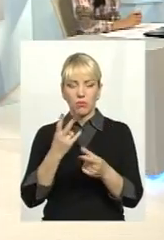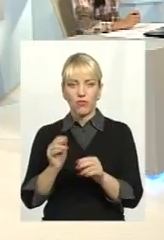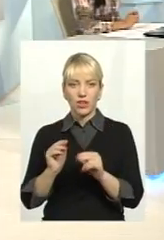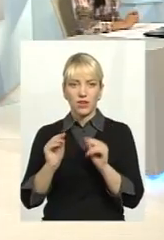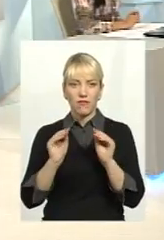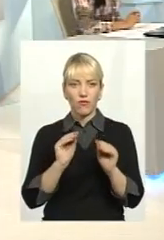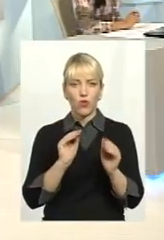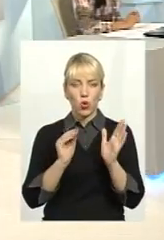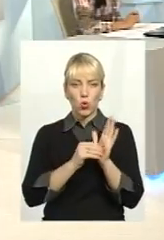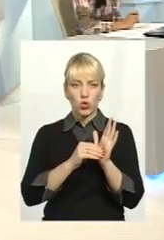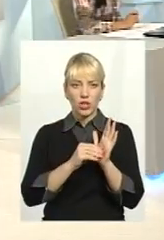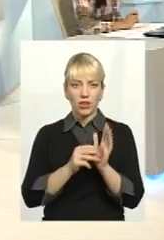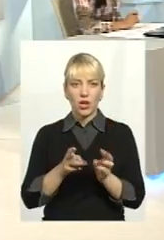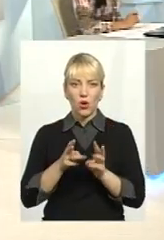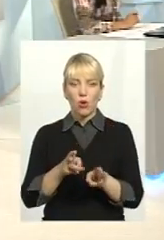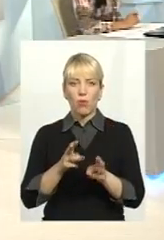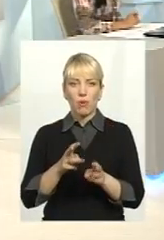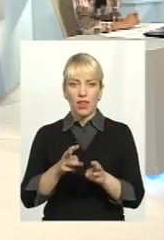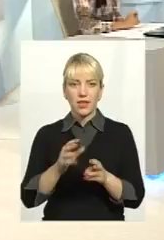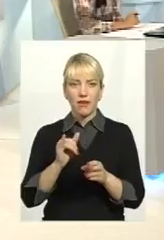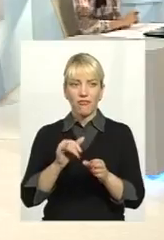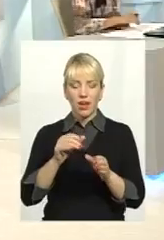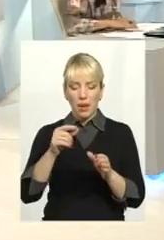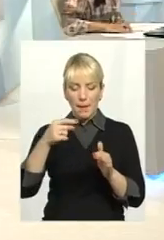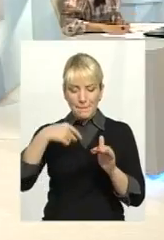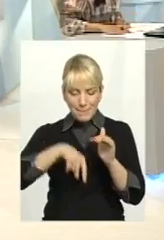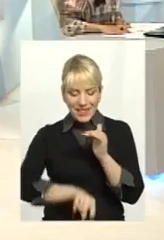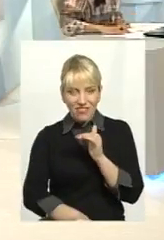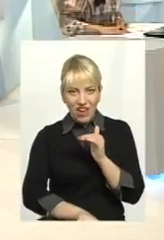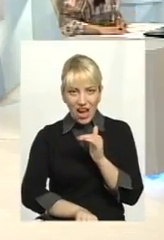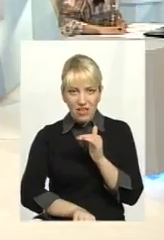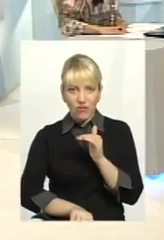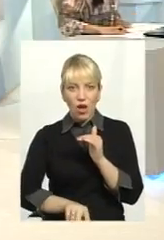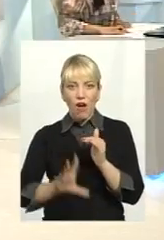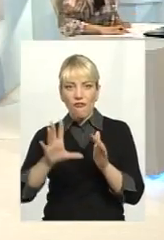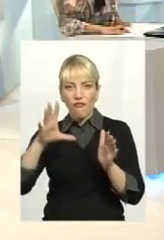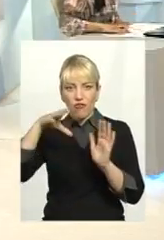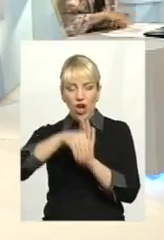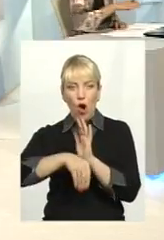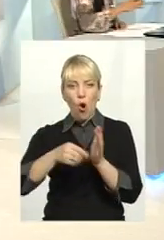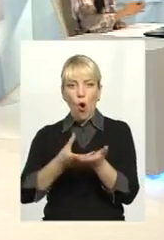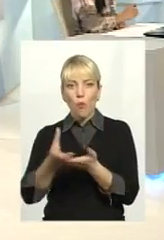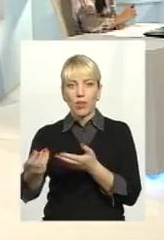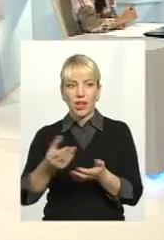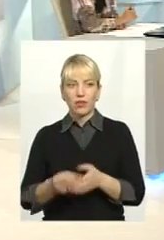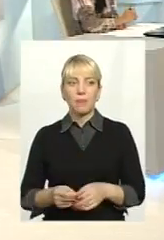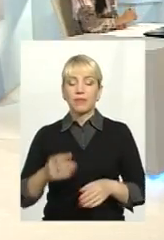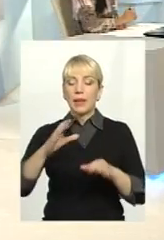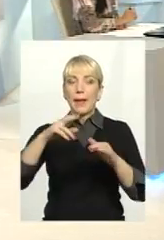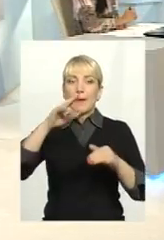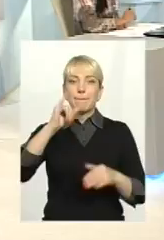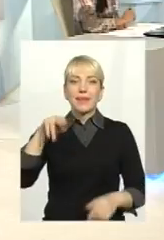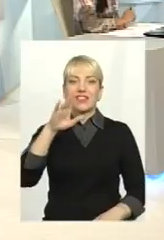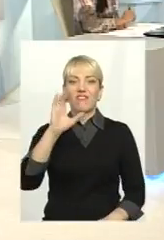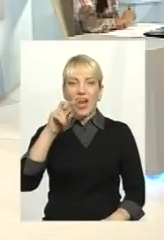опалення підвалів в оплату? Дивіться, на друге питання. Підвали – це